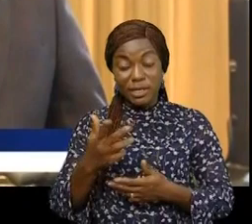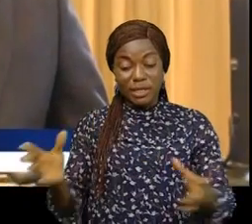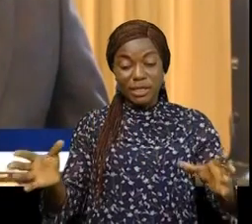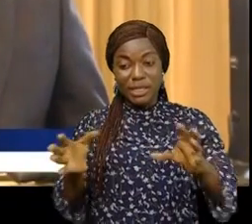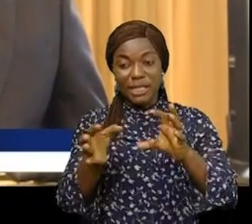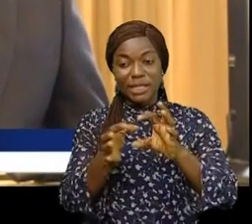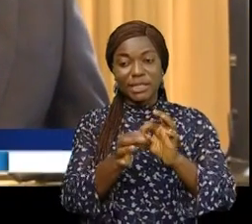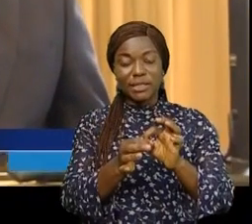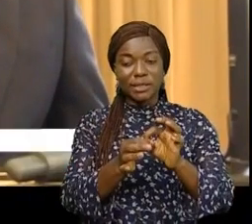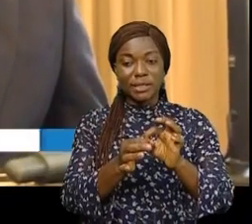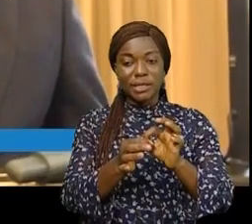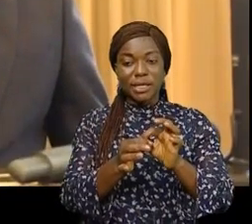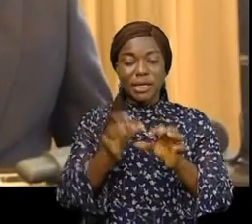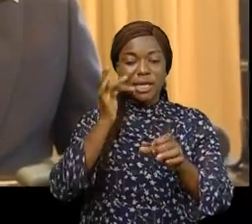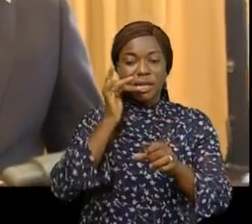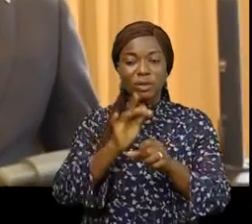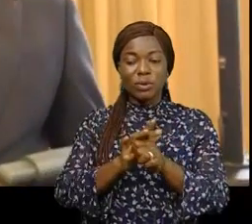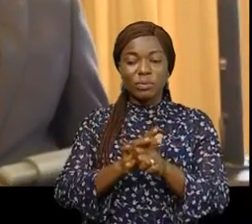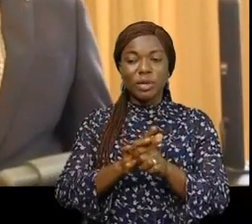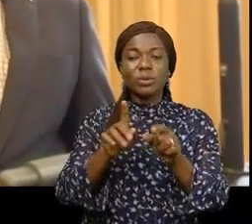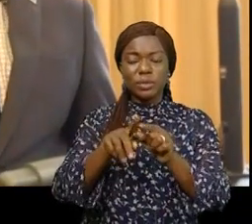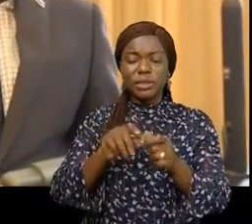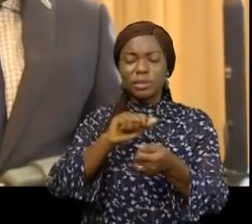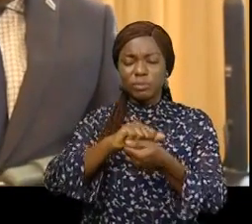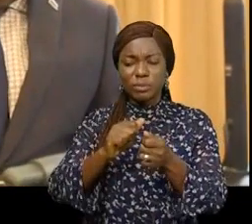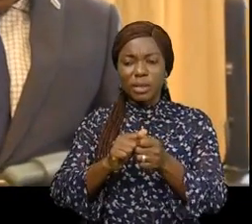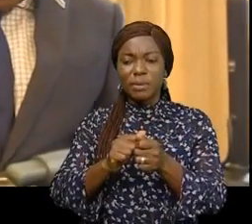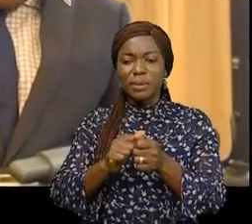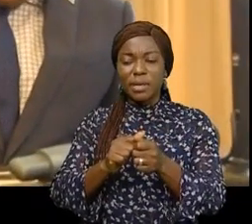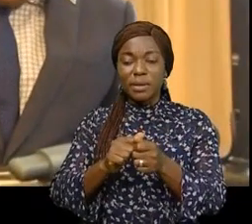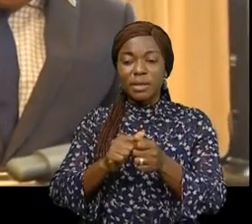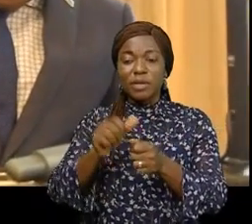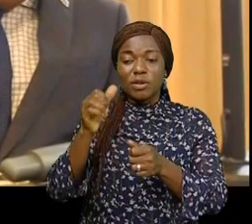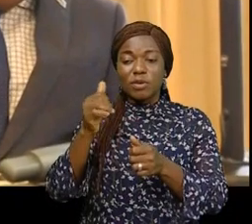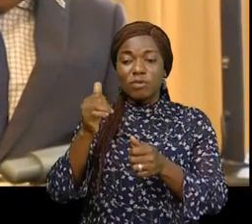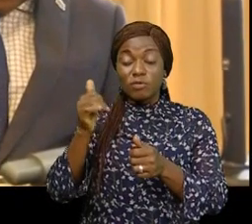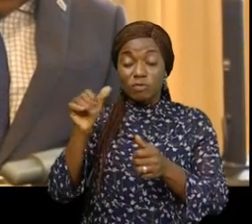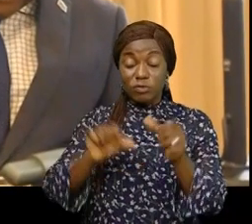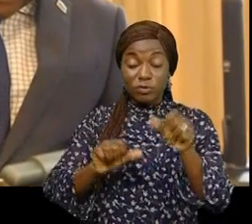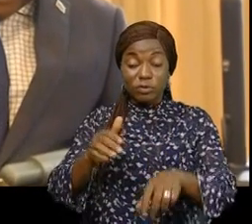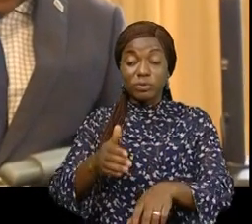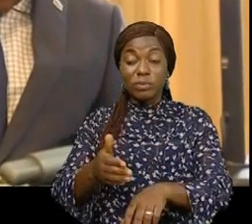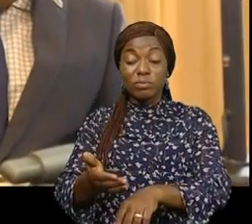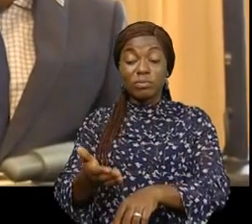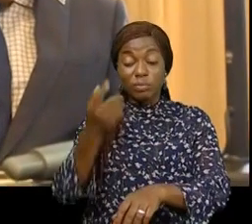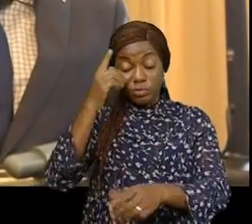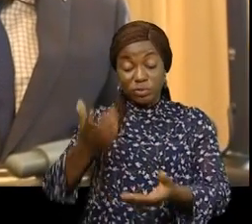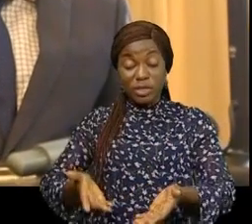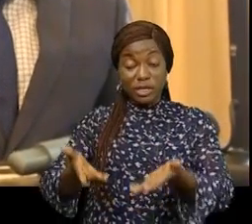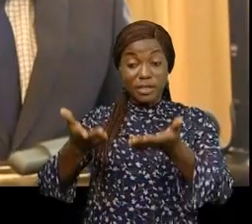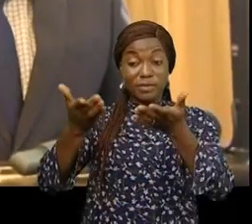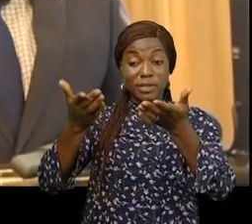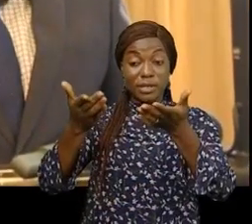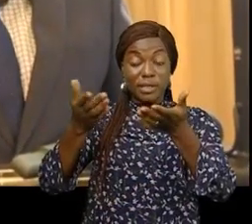à accomplir et les immenses défis à rélever. Dans les soucis de matérialiser le programme du